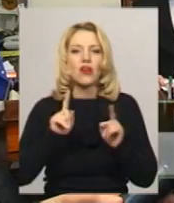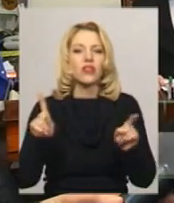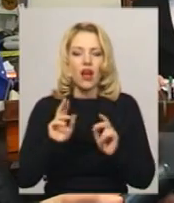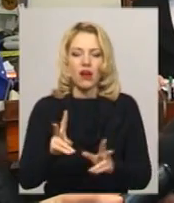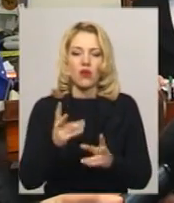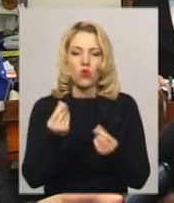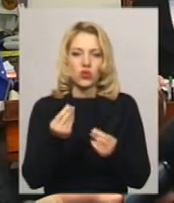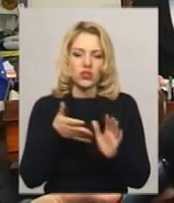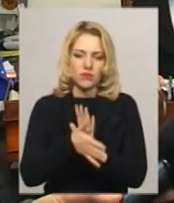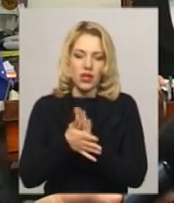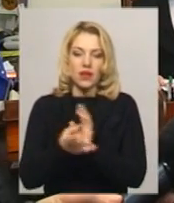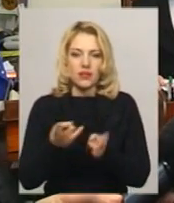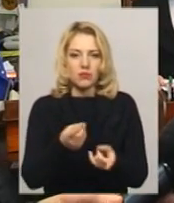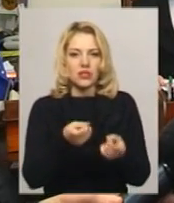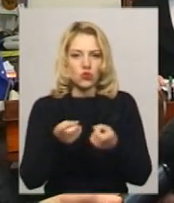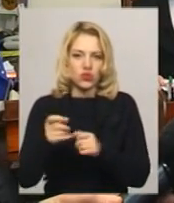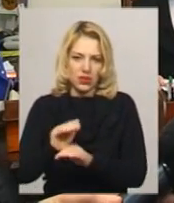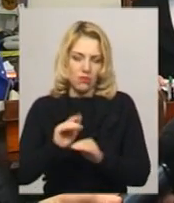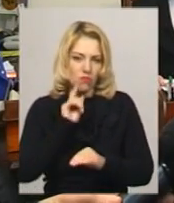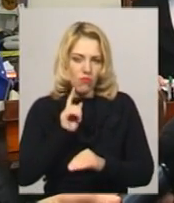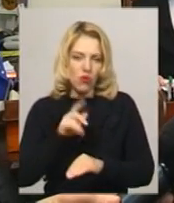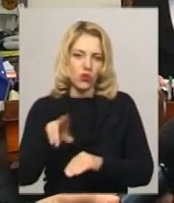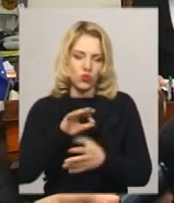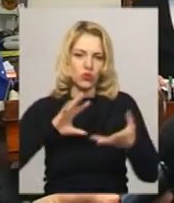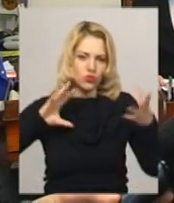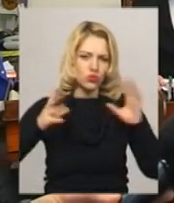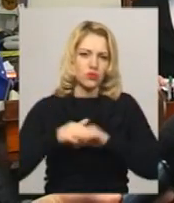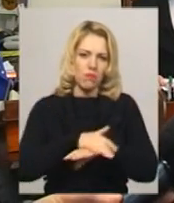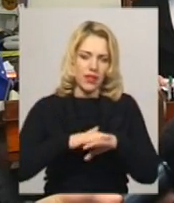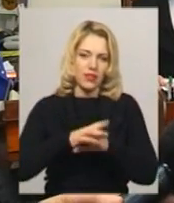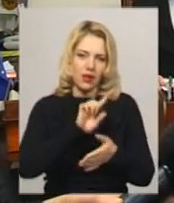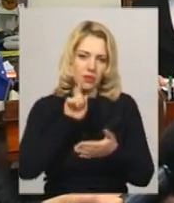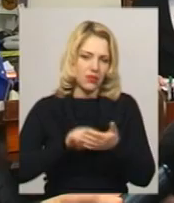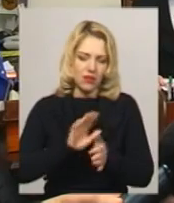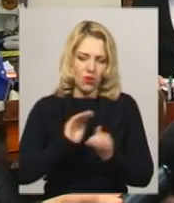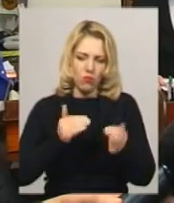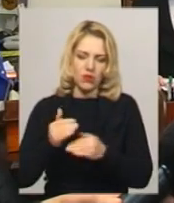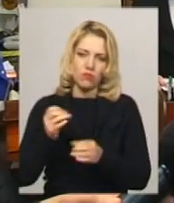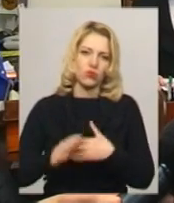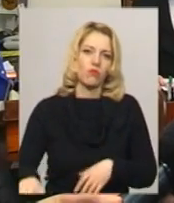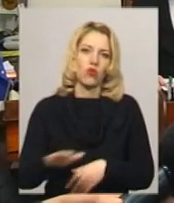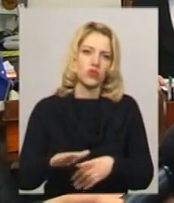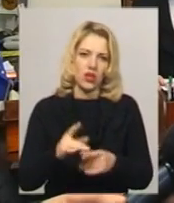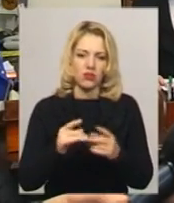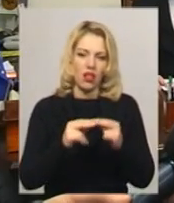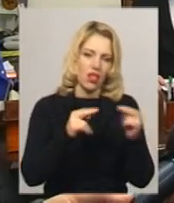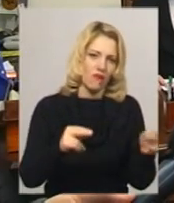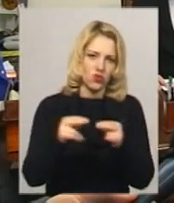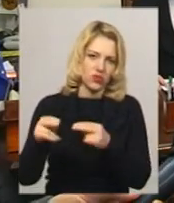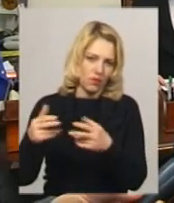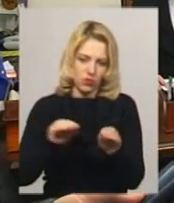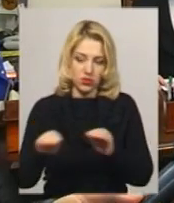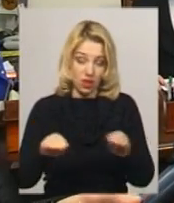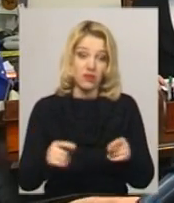важливо їх залучити до суспільних питань, до проблем громади, міста. Не обмежитися площадку, якусь лавочку поставити,